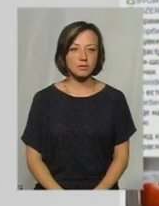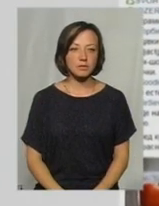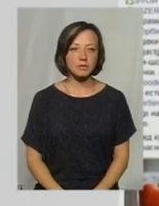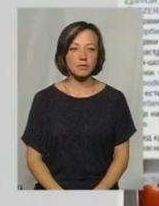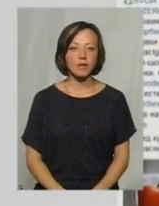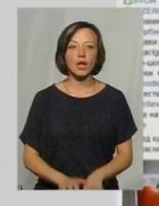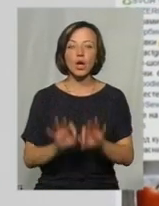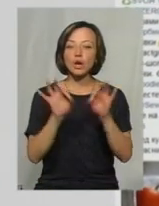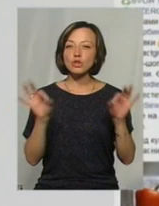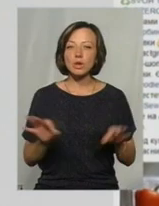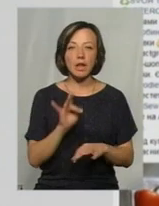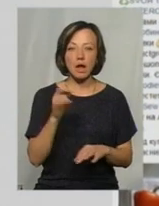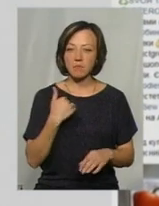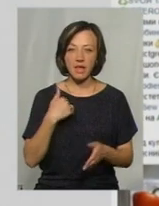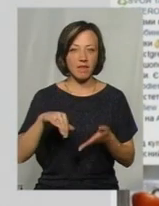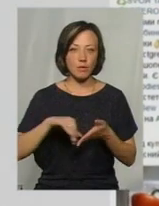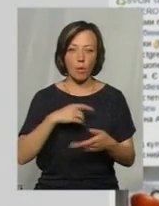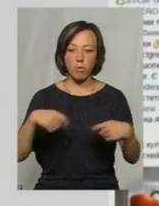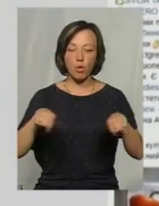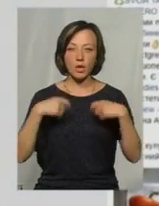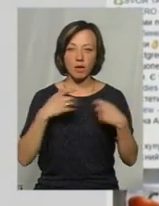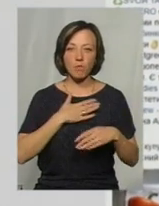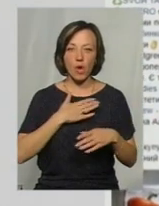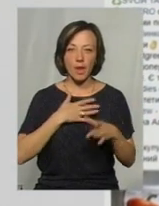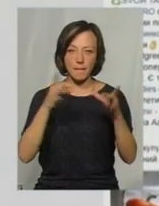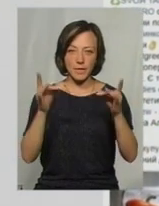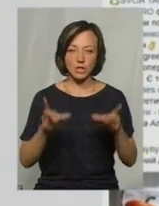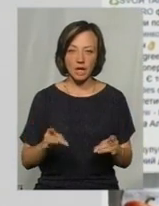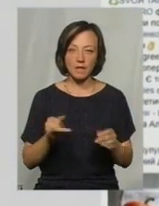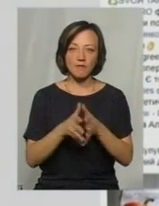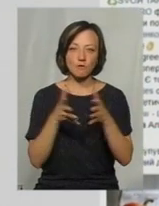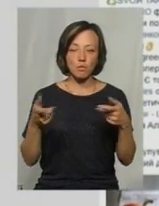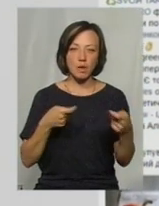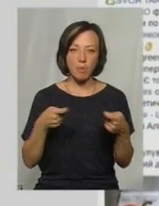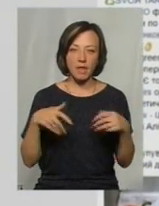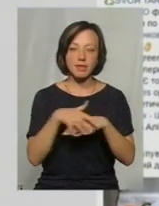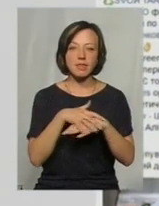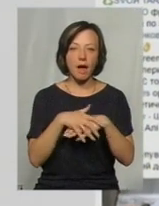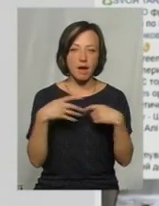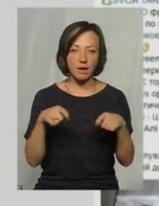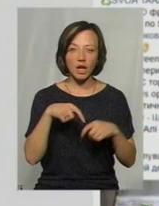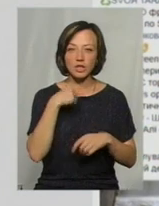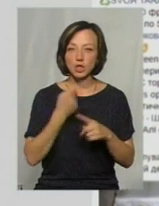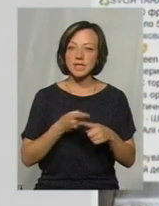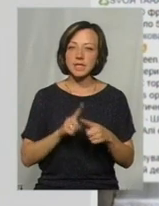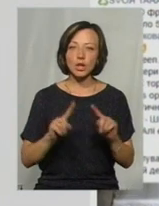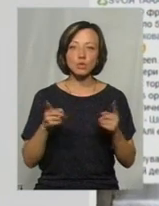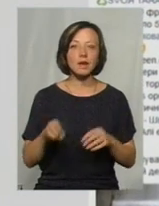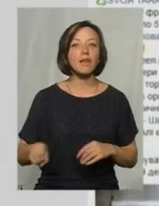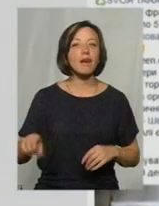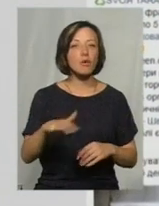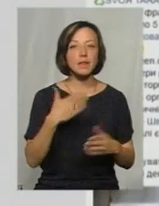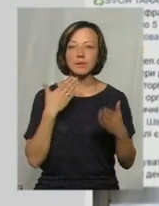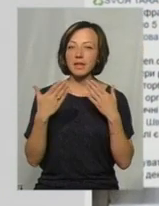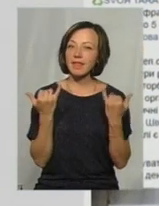Жодного разу мені не відмовили продати щось у мої мішечки. І в супермаркетах, і на ринках. Казали, що це дуже європейський